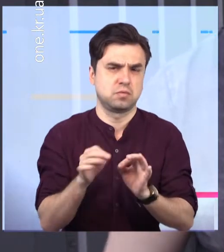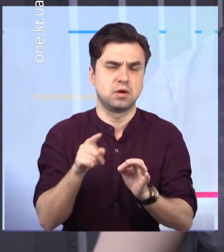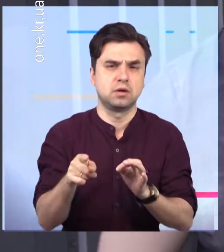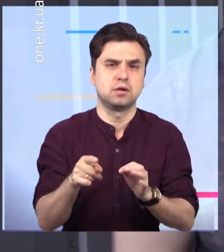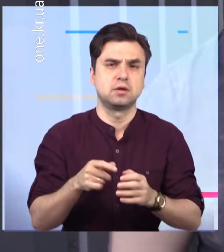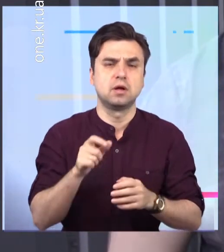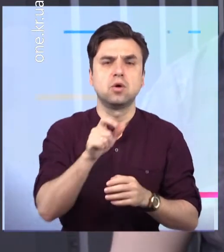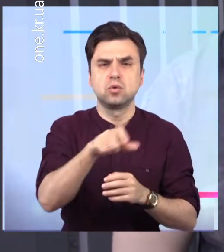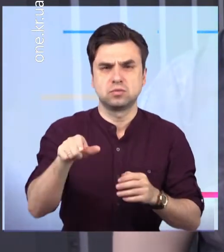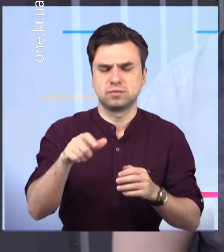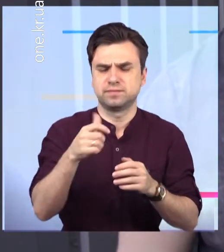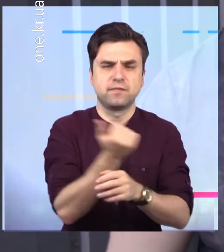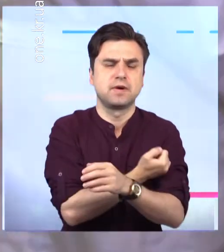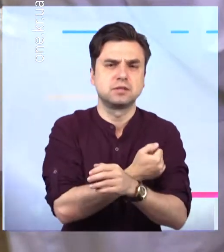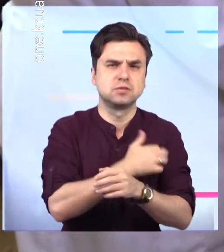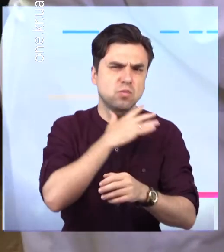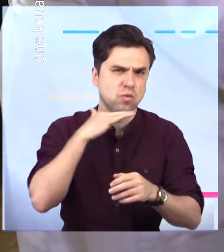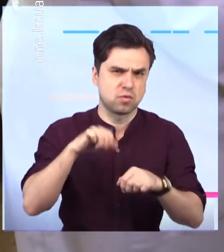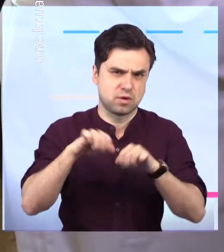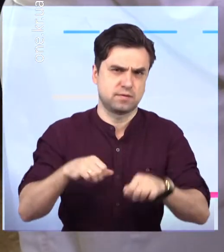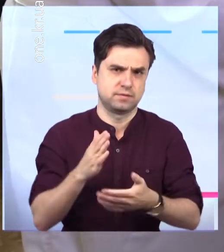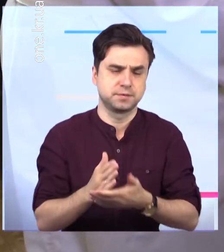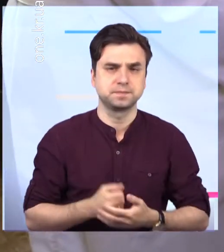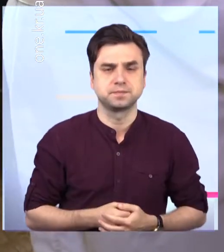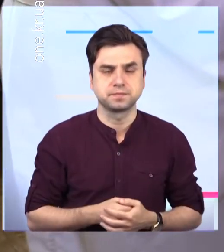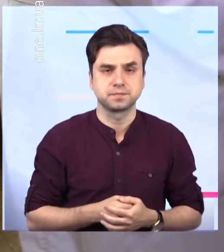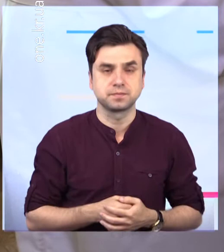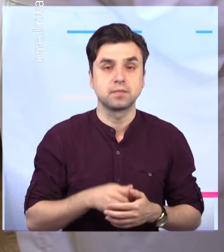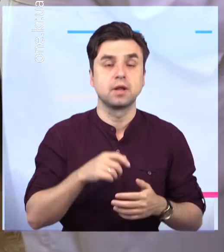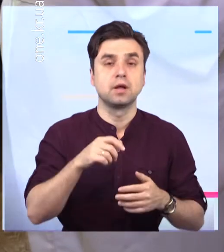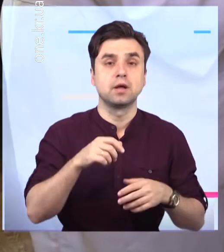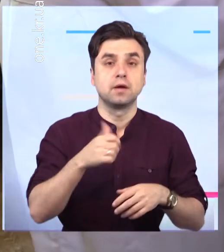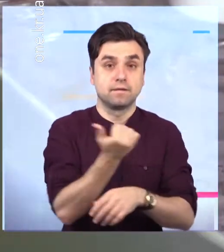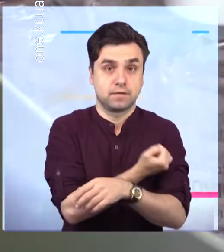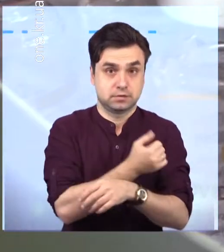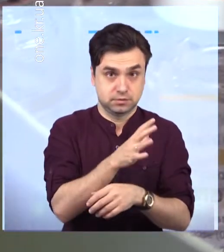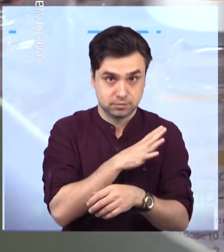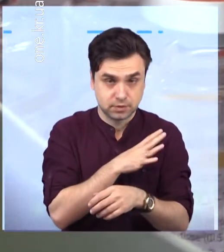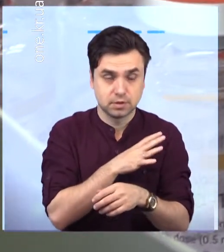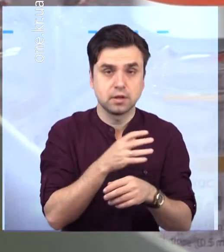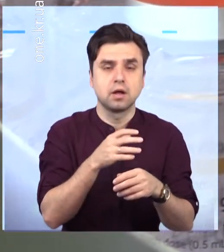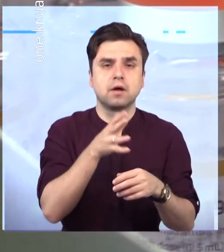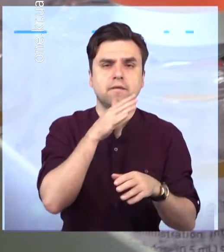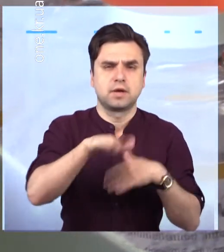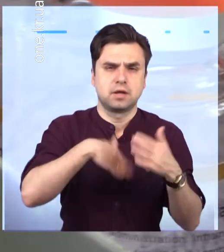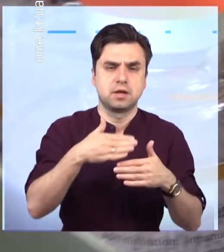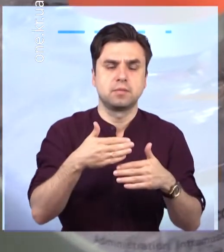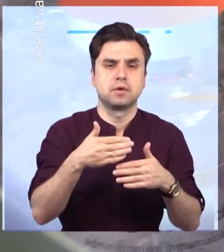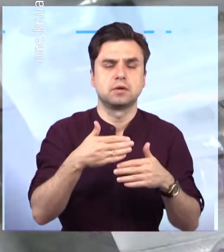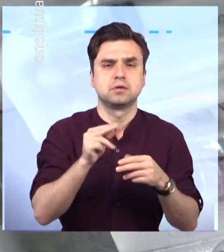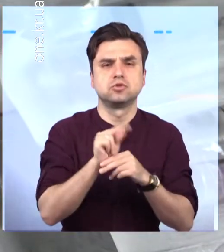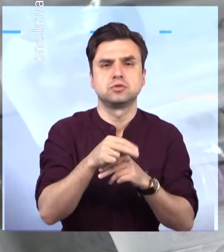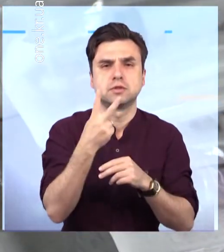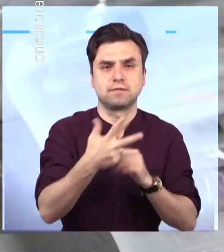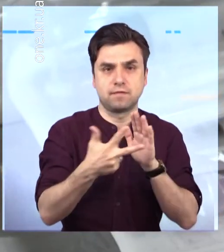кількість, можна спокійно вакцинирувати. Свідоцтво про проходження щеплення містяни можуть отримати у свого сімейного лікаря вже після другої